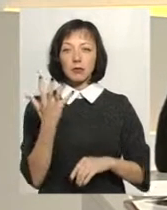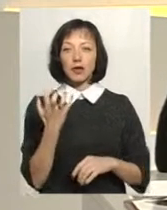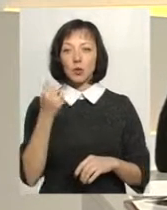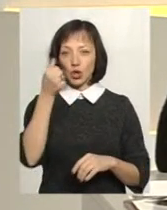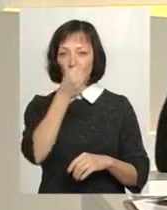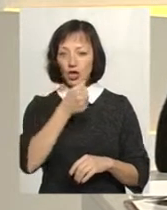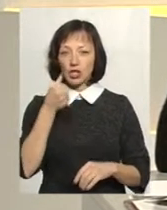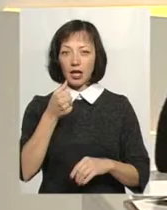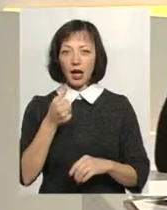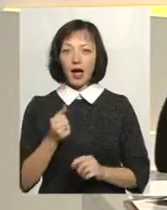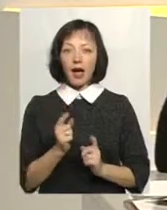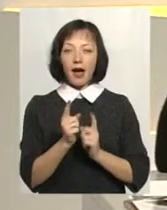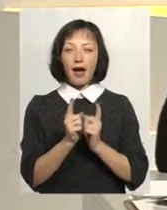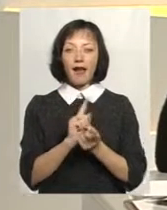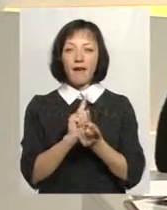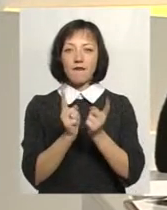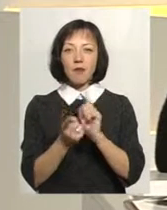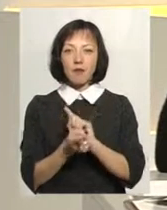річчя реформації.